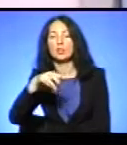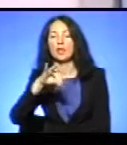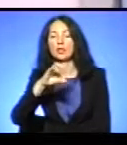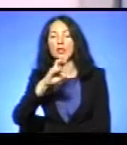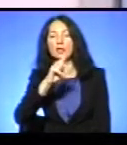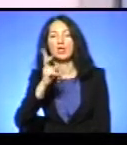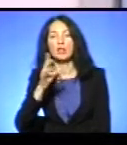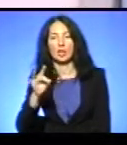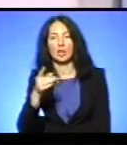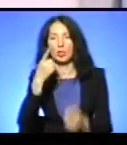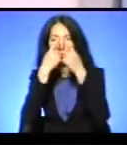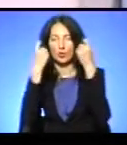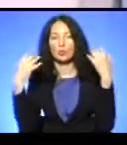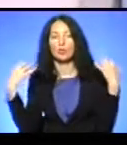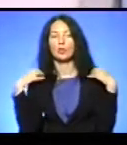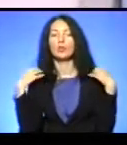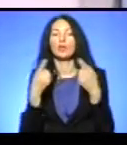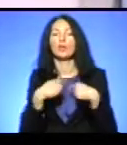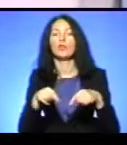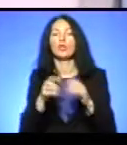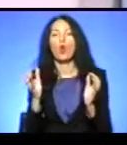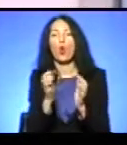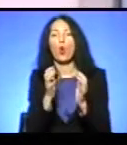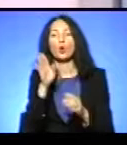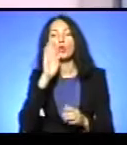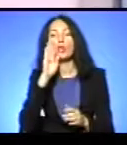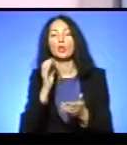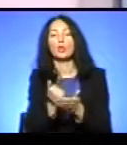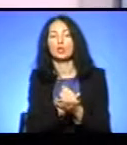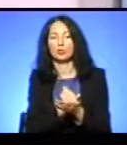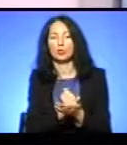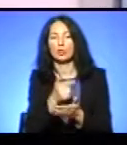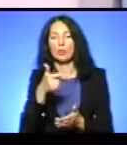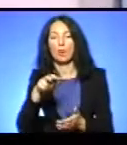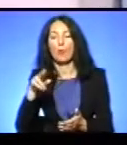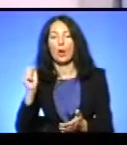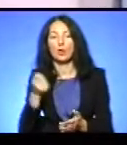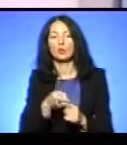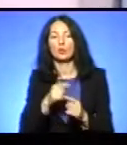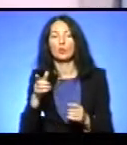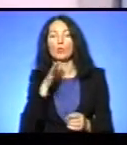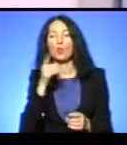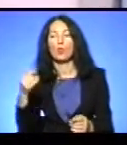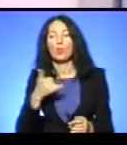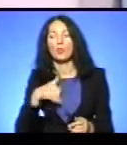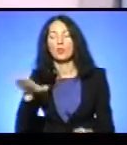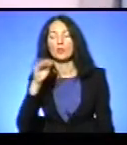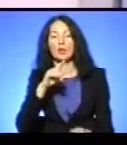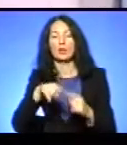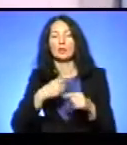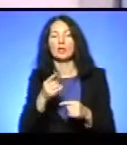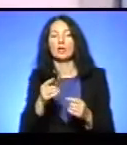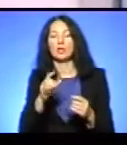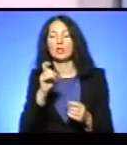охорони водних ресурсів Тернопільського рибоохоронного патруля Андрій Гапала. І на цю пору у мене все. Вже за кілька хвилин в ефірі